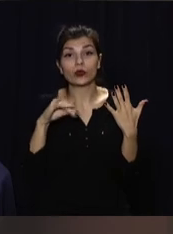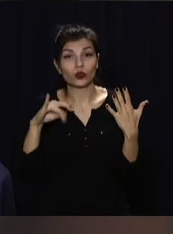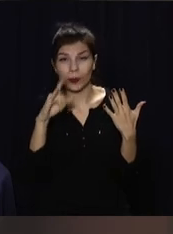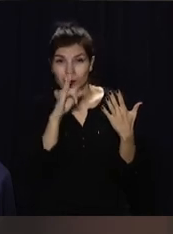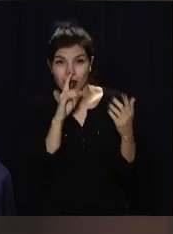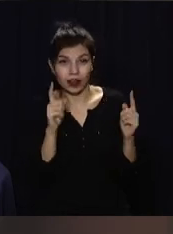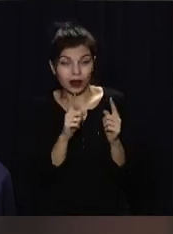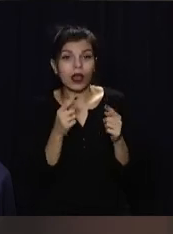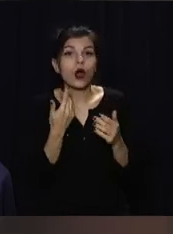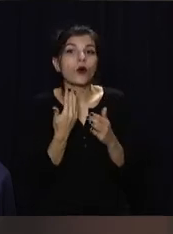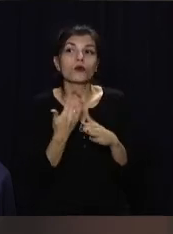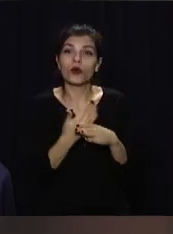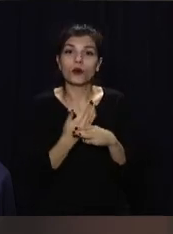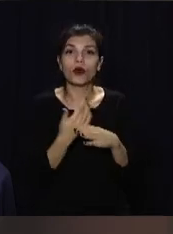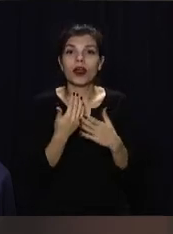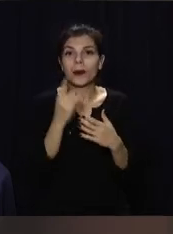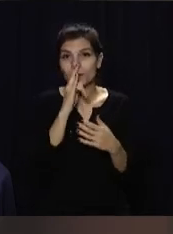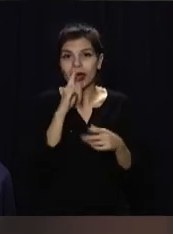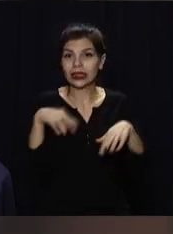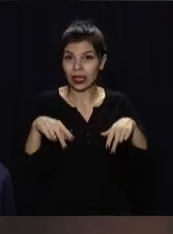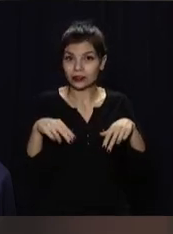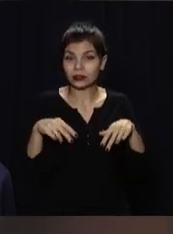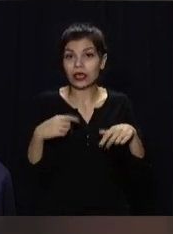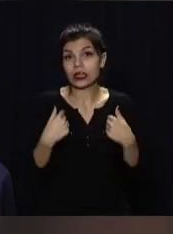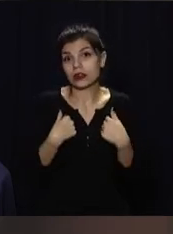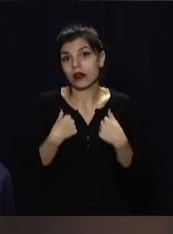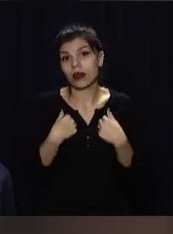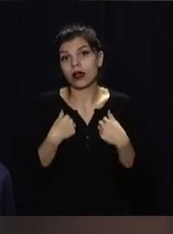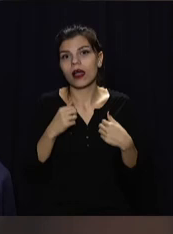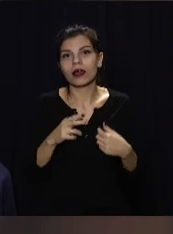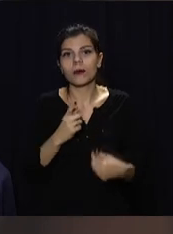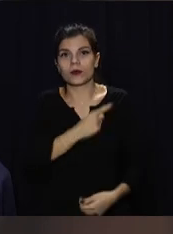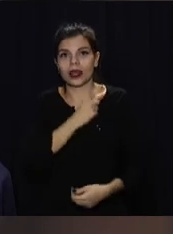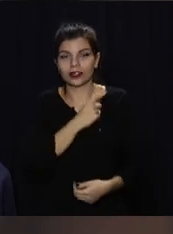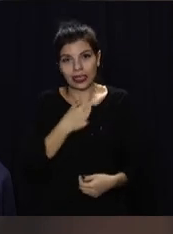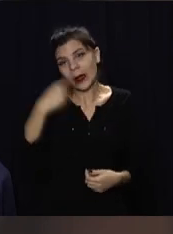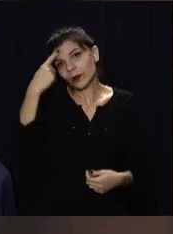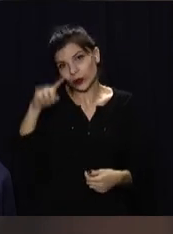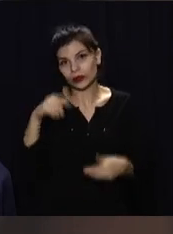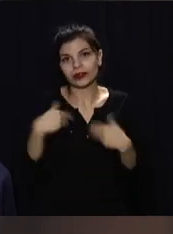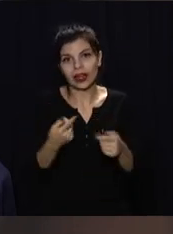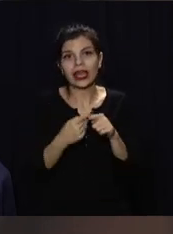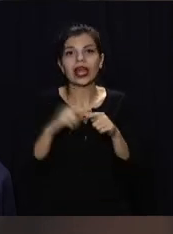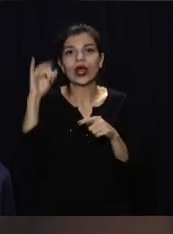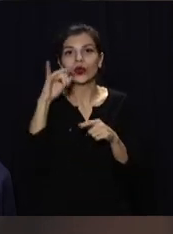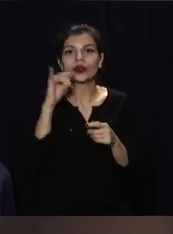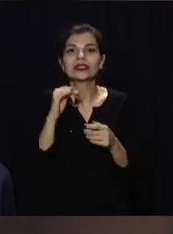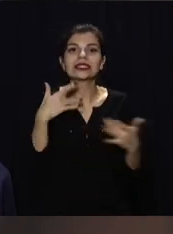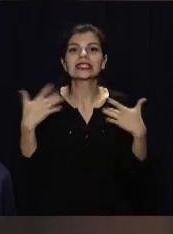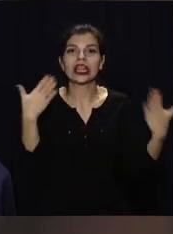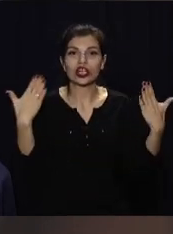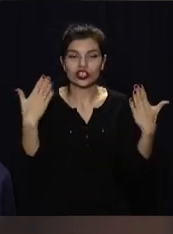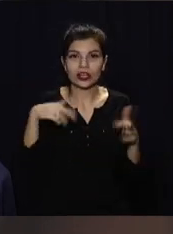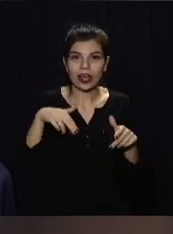допомогою різних видів танцю я як блетмейстер придумала. Це і народно-стонічний танець, і